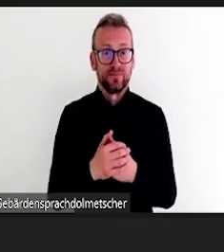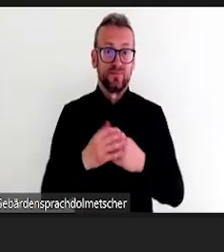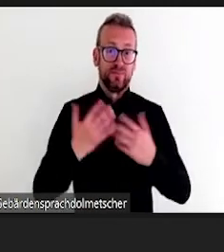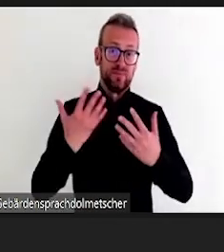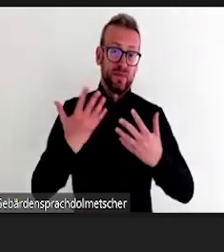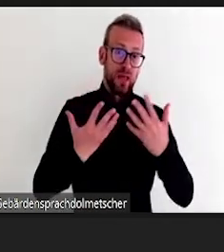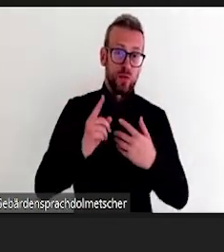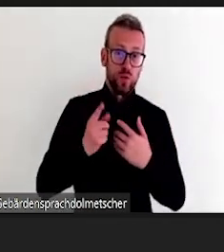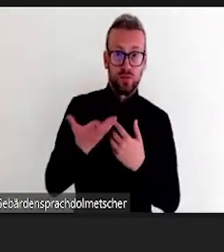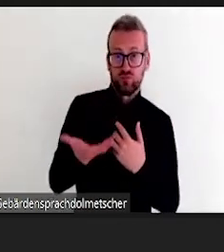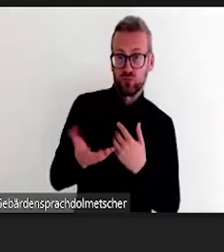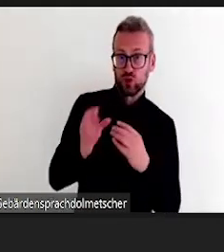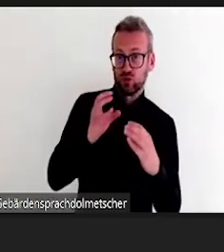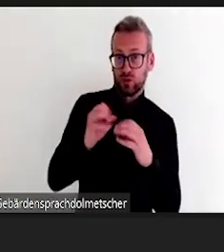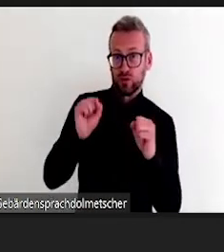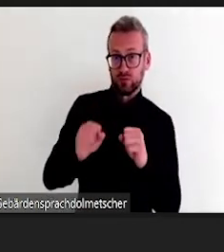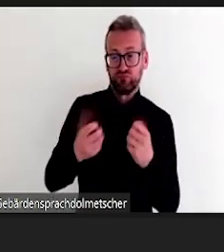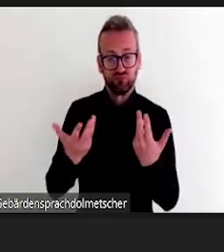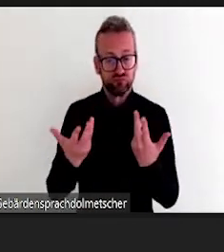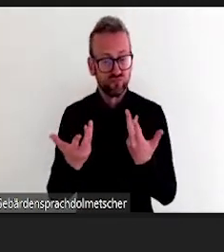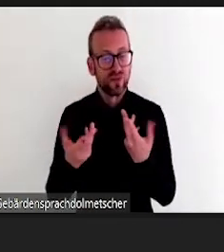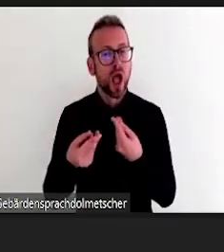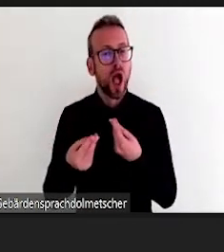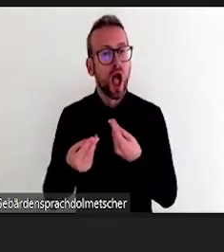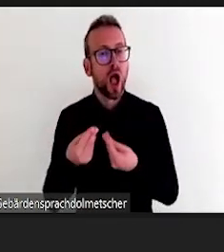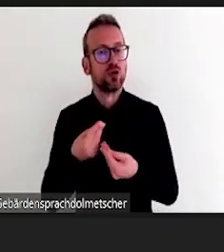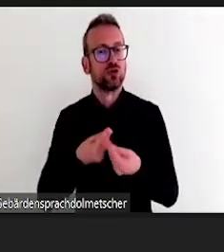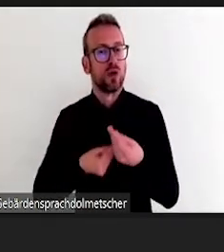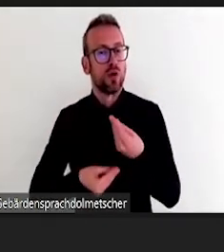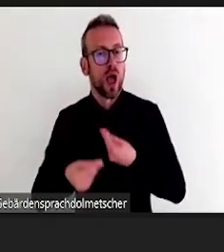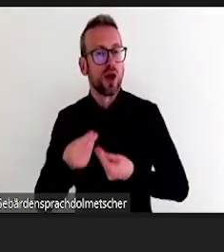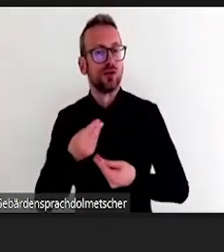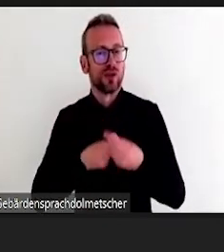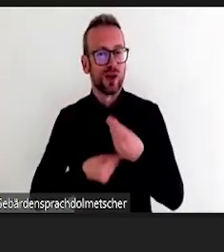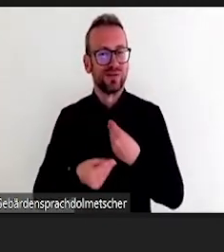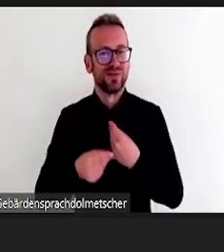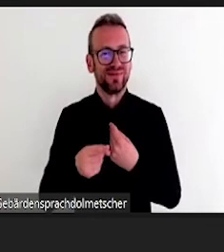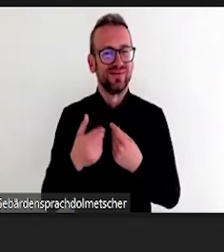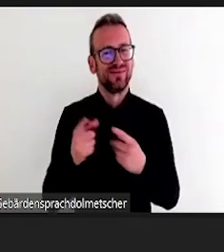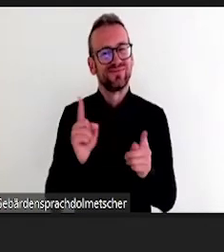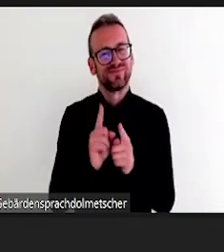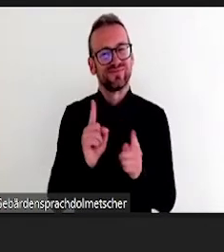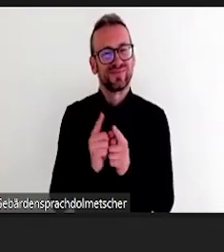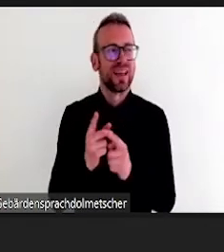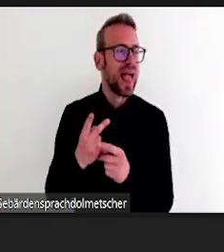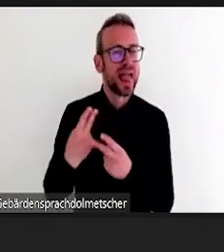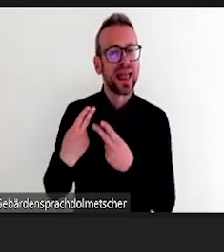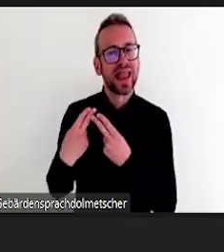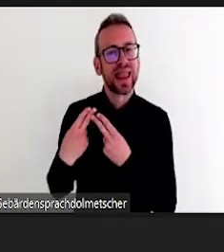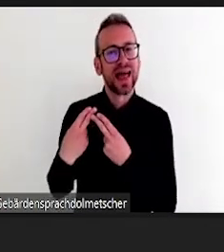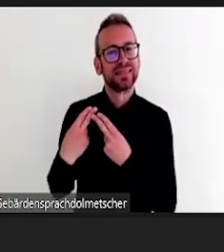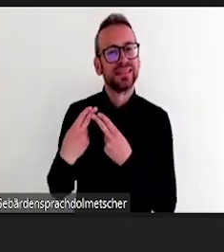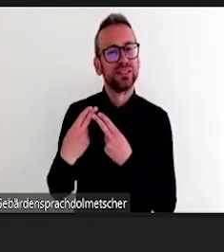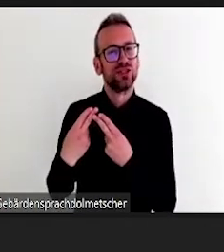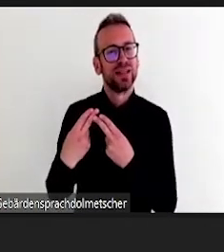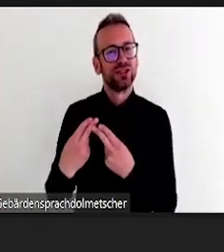10, wie müde, gestresst, happy bist du heute. Oder sowas wie, was gab es heute zum Mittag bei dir.